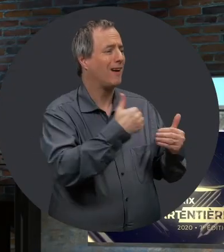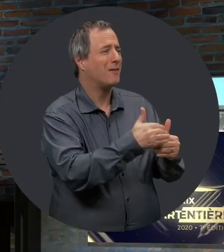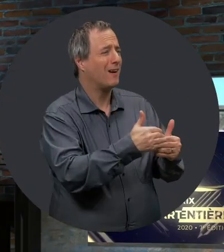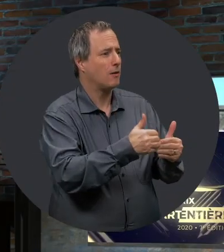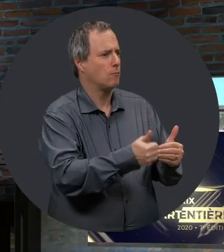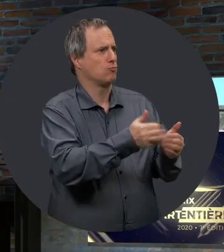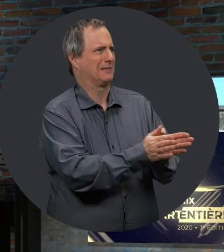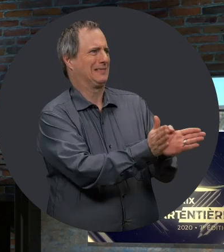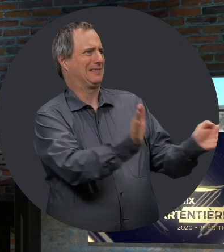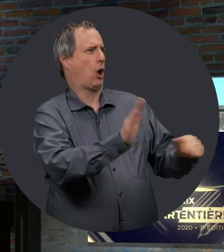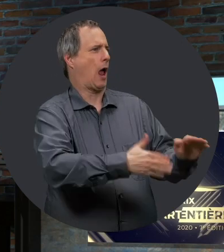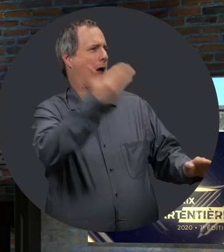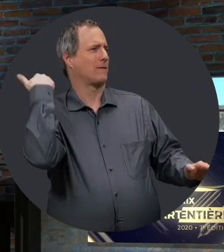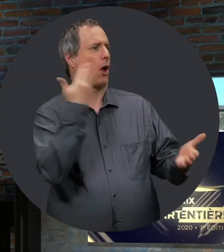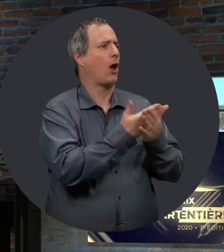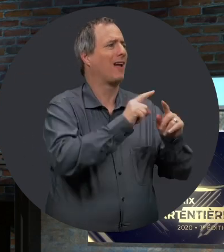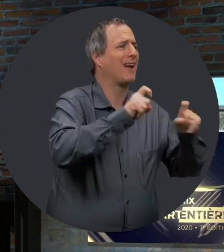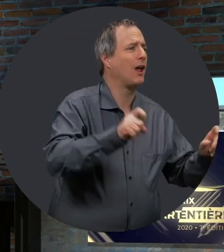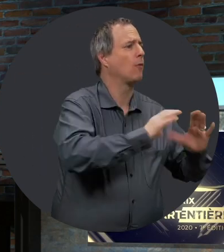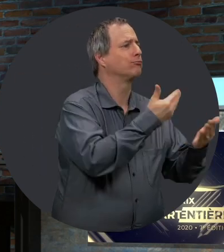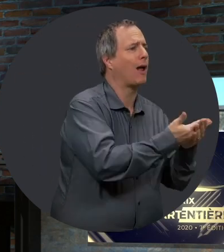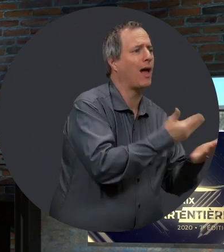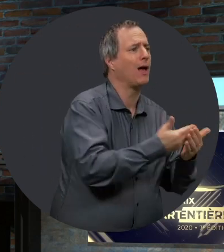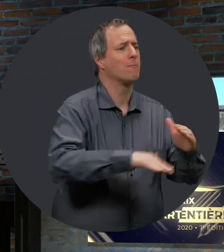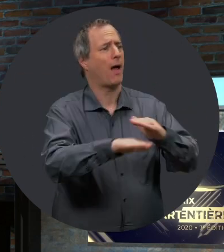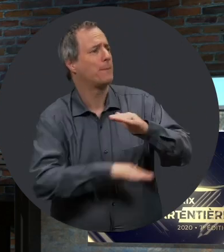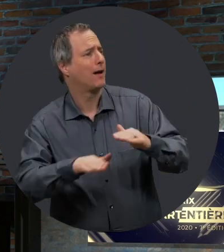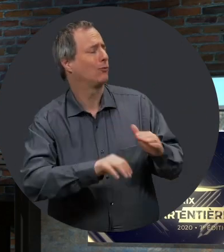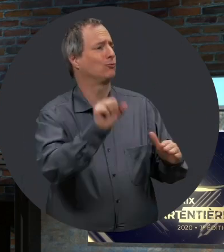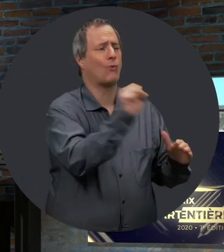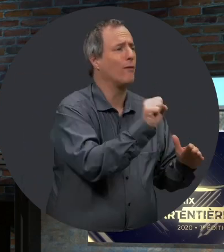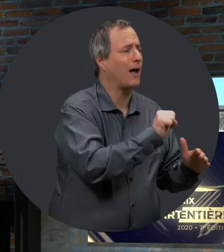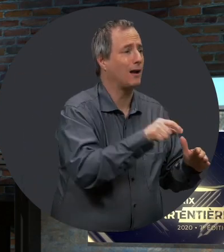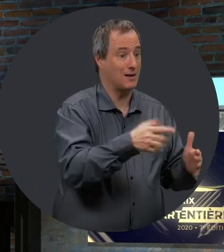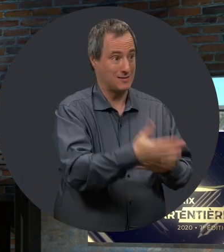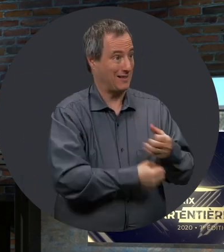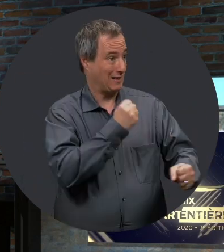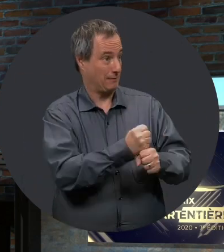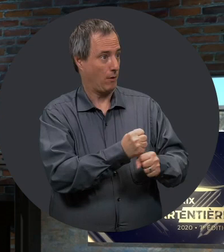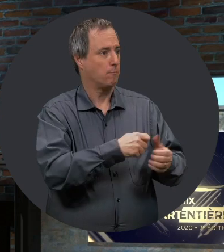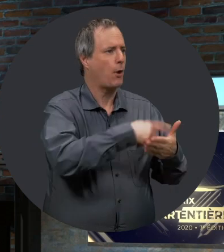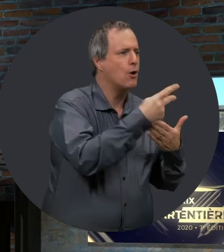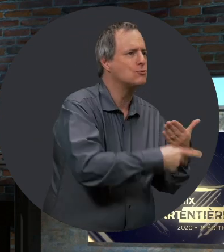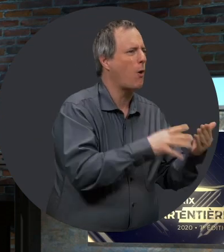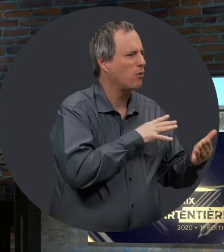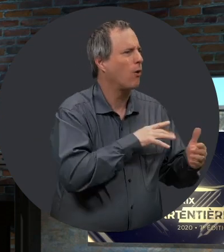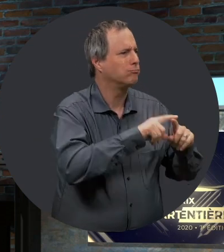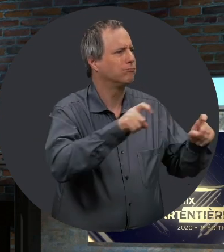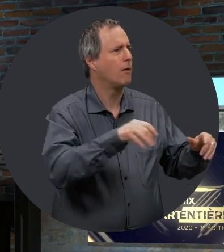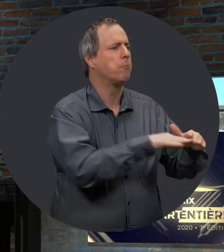de la catégorie. Donc, auparavant, on avait les commissions scolaires, les établissements de niveau primaire et secondaire. Cette année, on